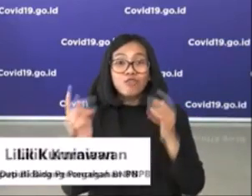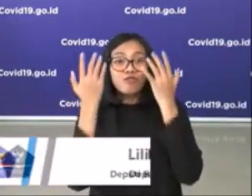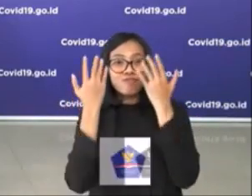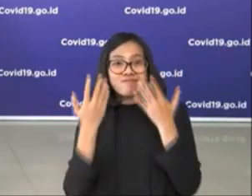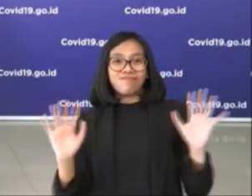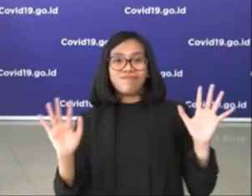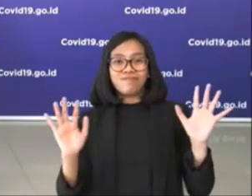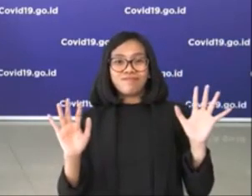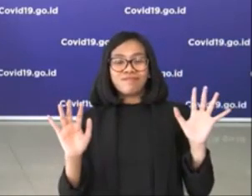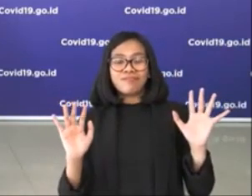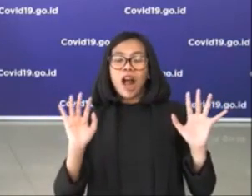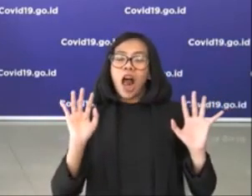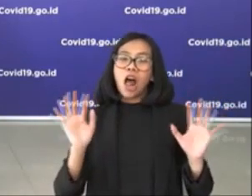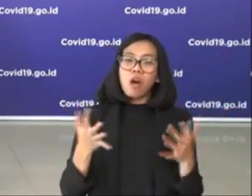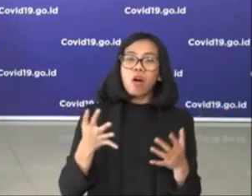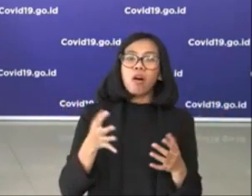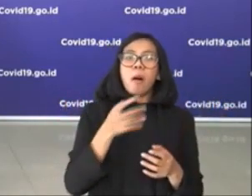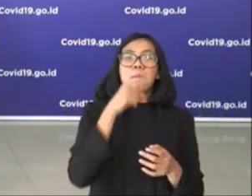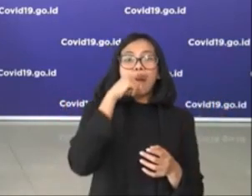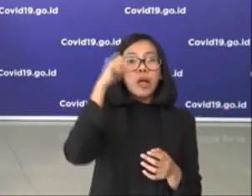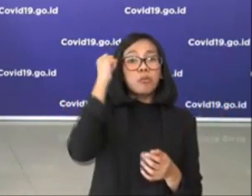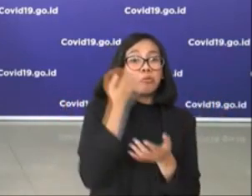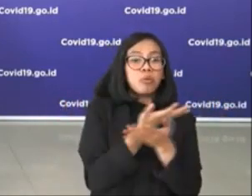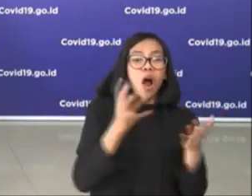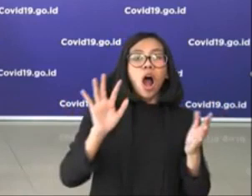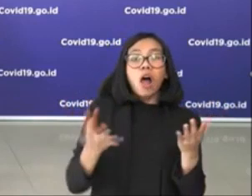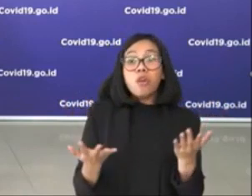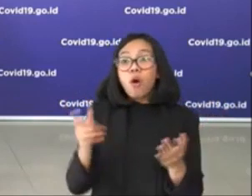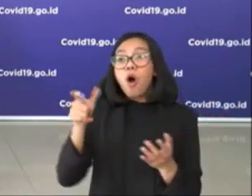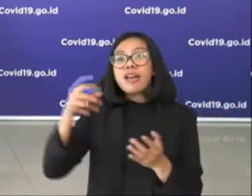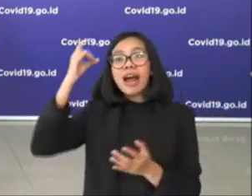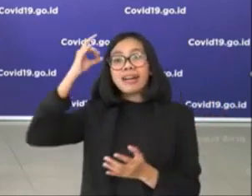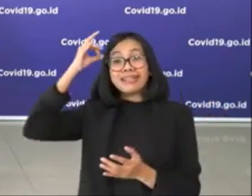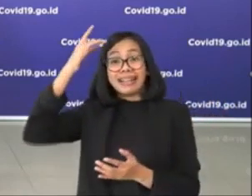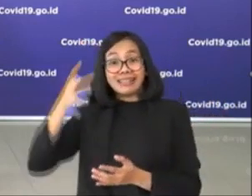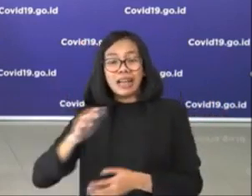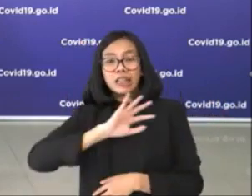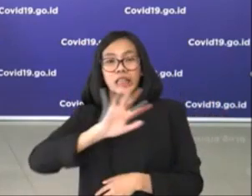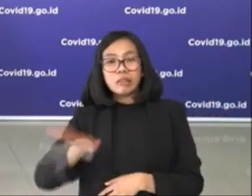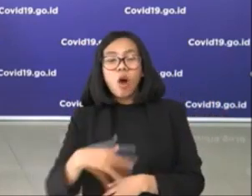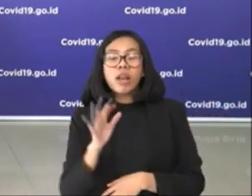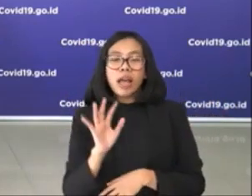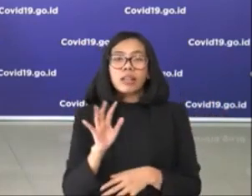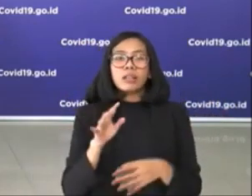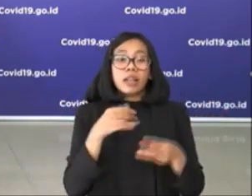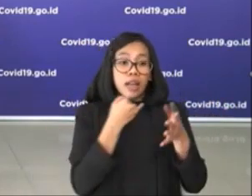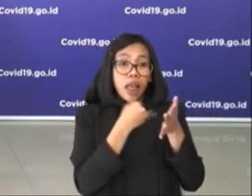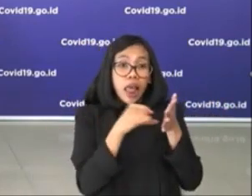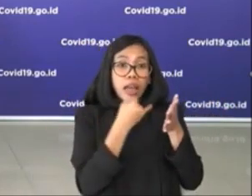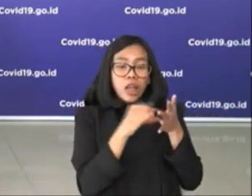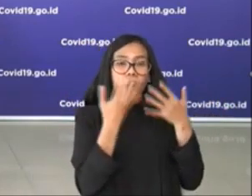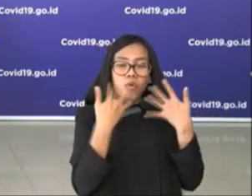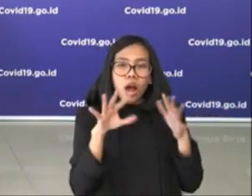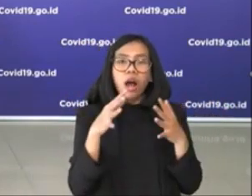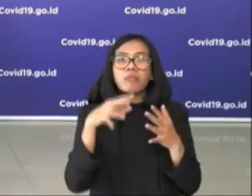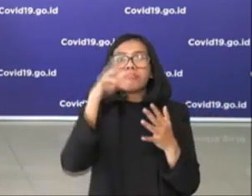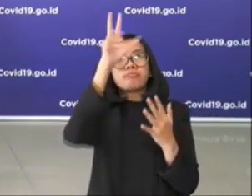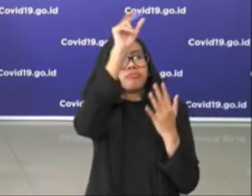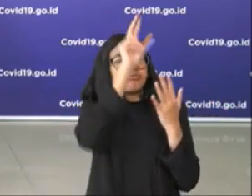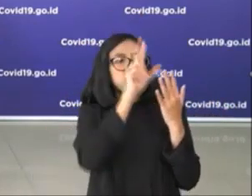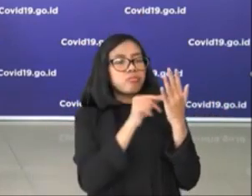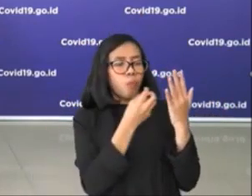sekalian atau pihak desa akan mendapatkan informasi mengenai tingkat risiko,